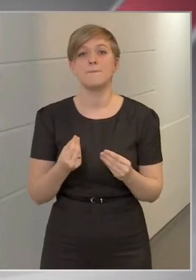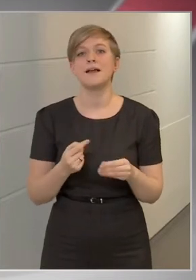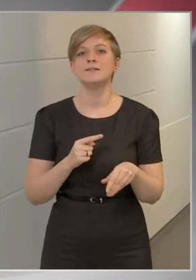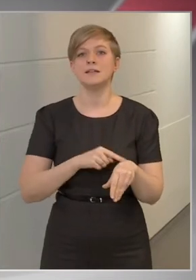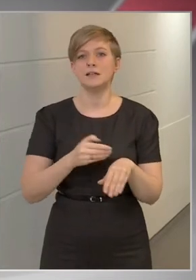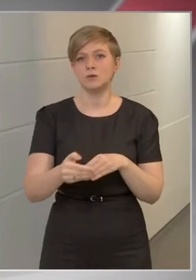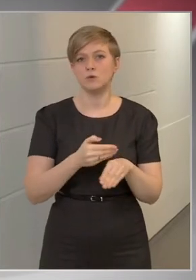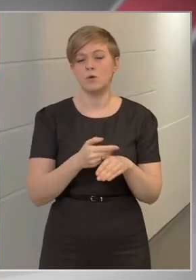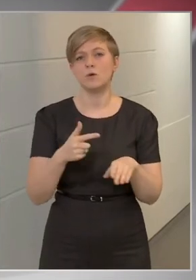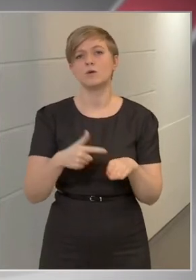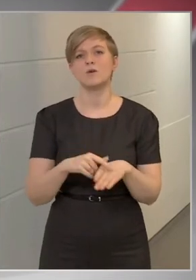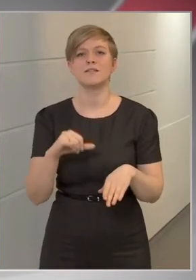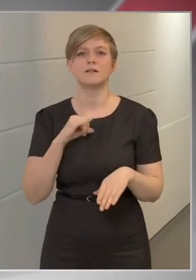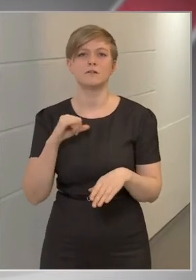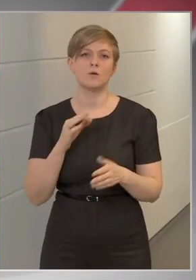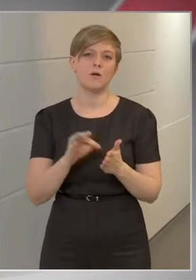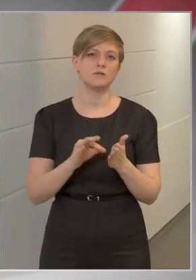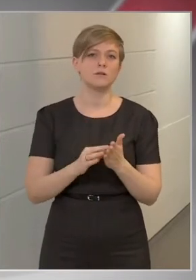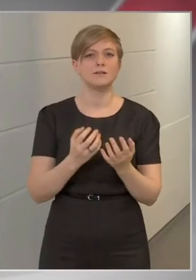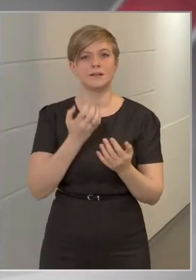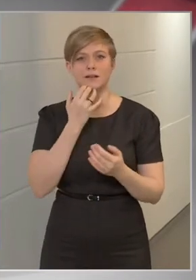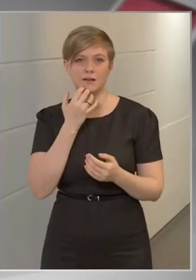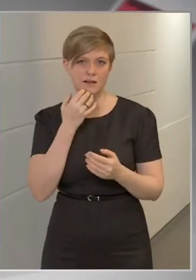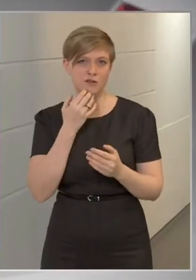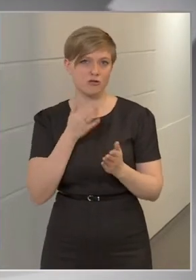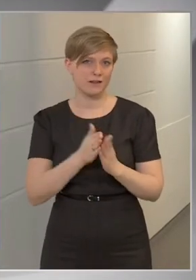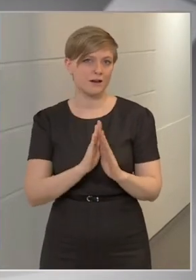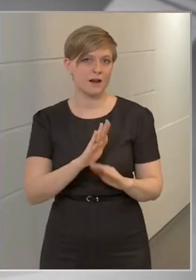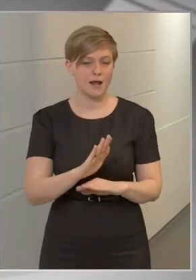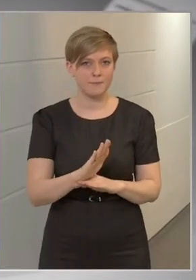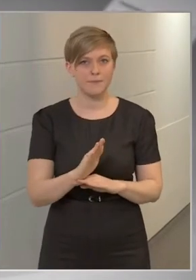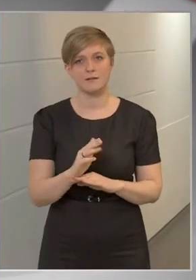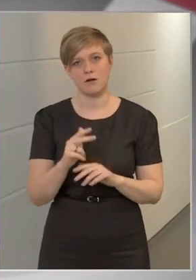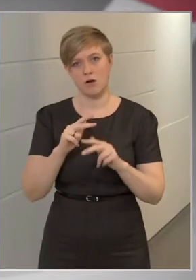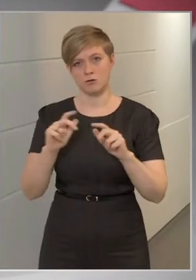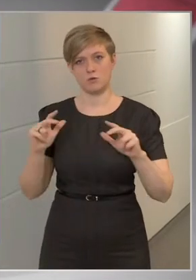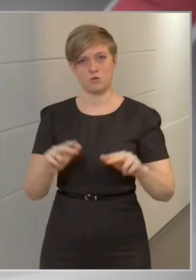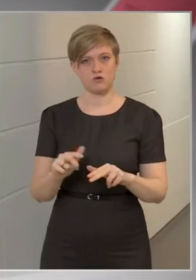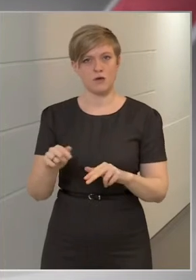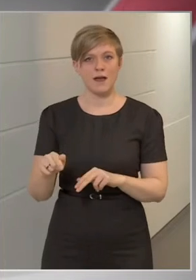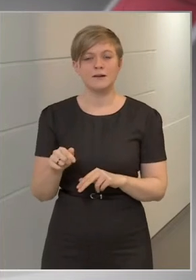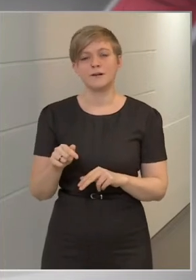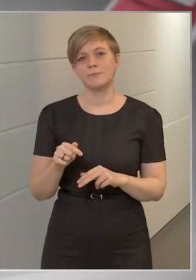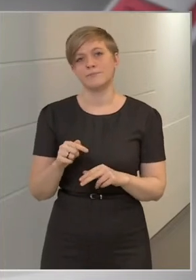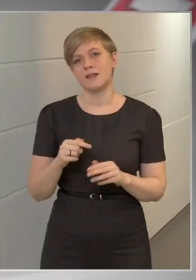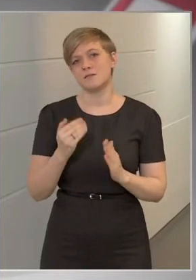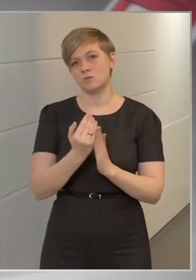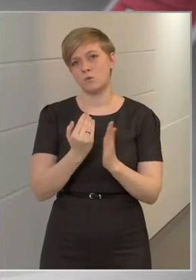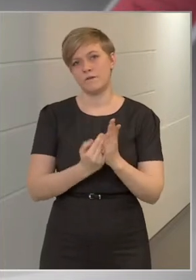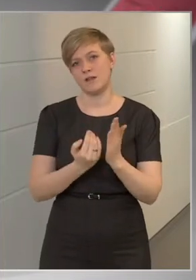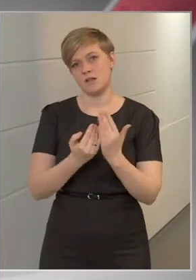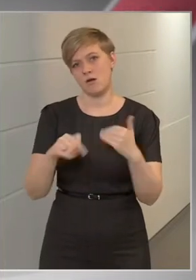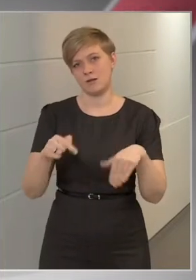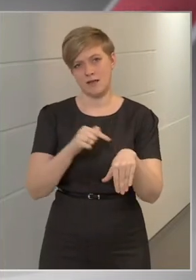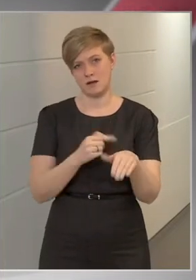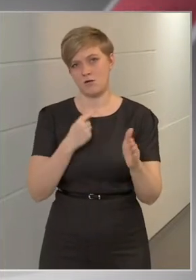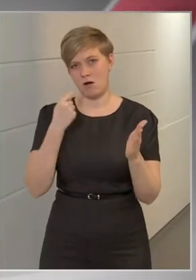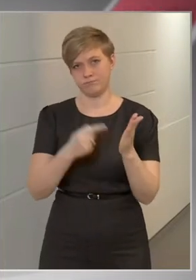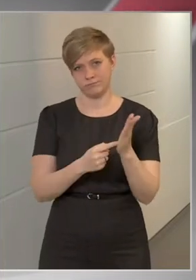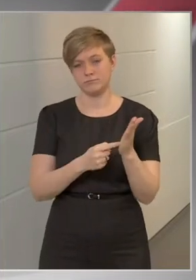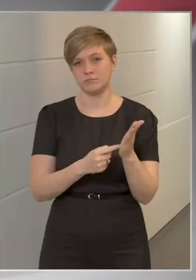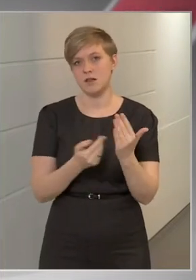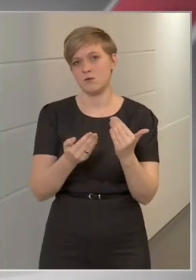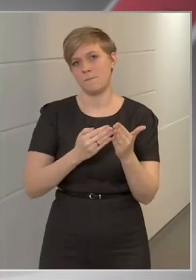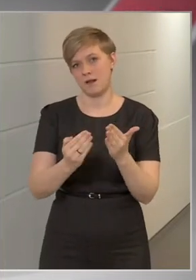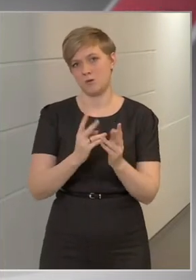teszeregett a közérdekű adatigénylési kérdelemnek az illetékes hatóság, erre törvényi határidő elrendelkezésre azon belül kell